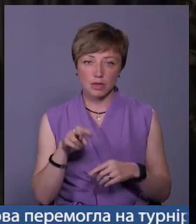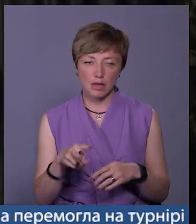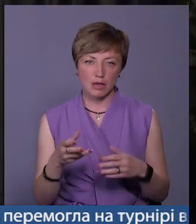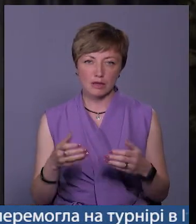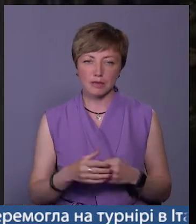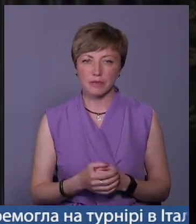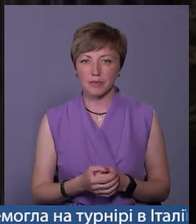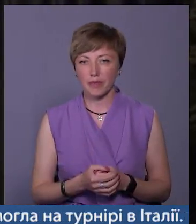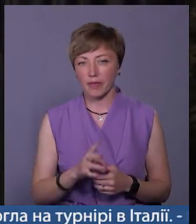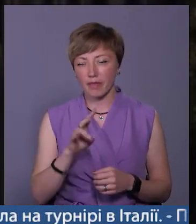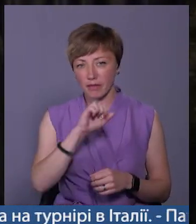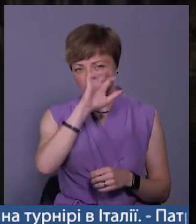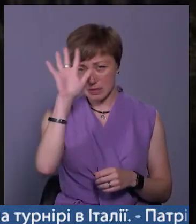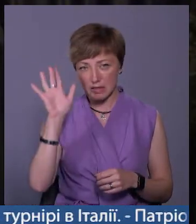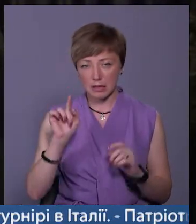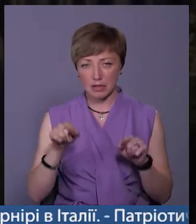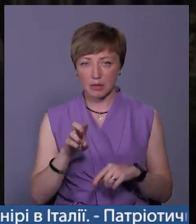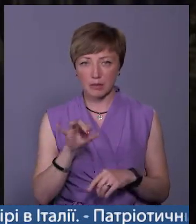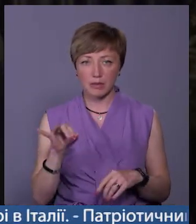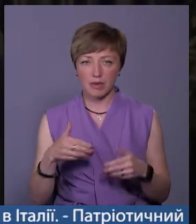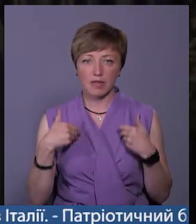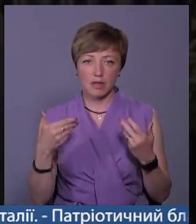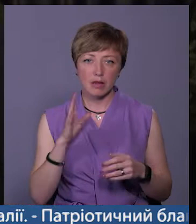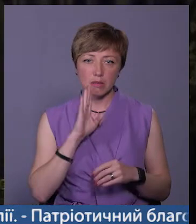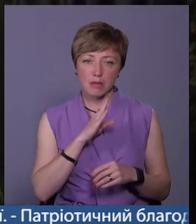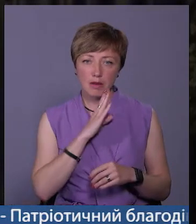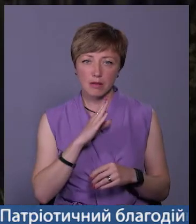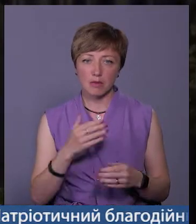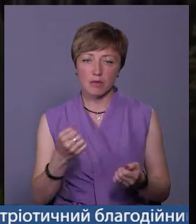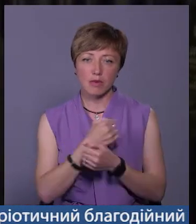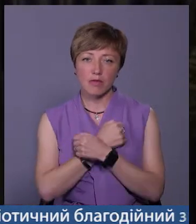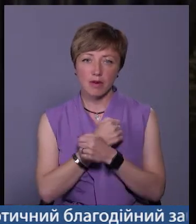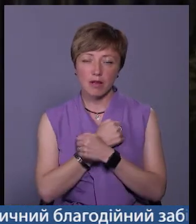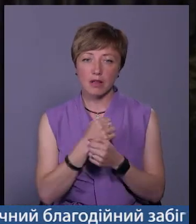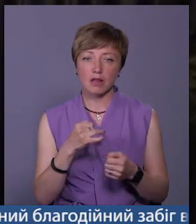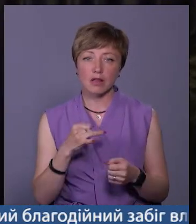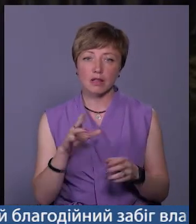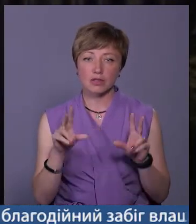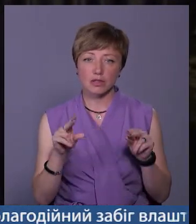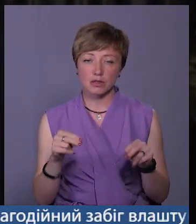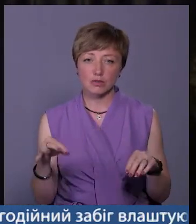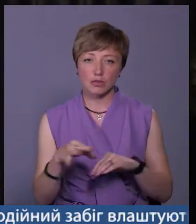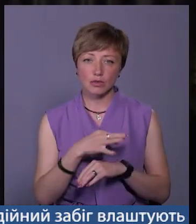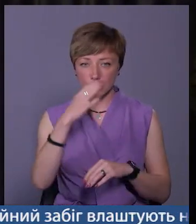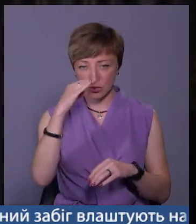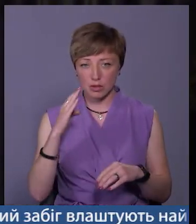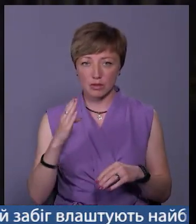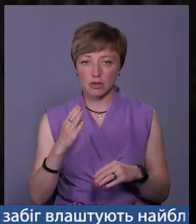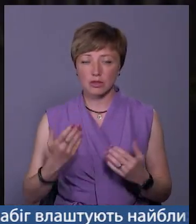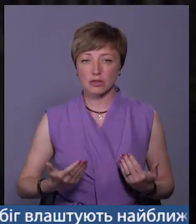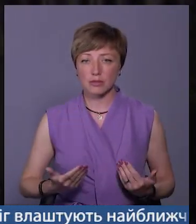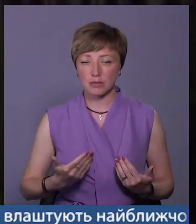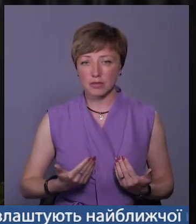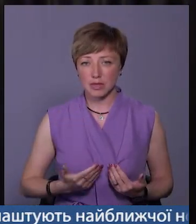банкетному, на весілі. І там би вітала мама, синочка, обнімала і благословляла наше щастливе подружнє життя. І батько би благословляла, і